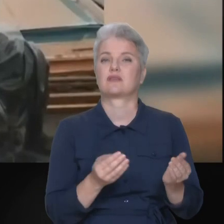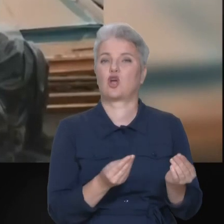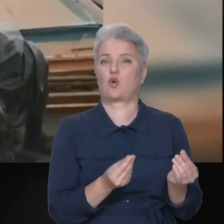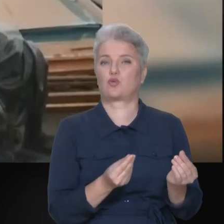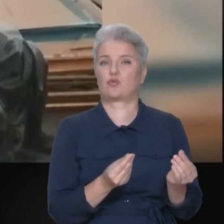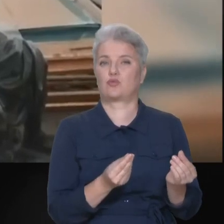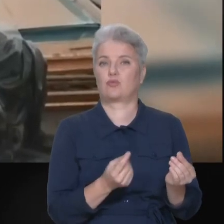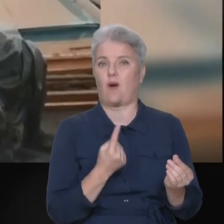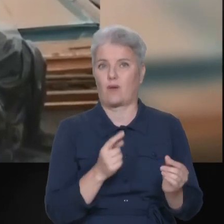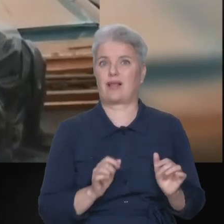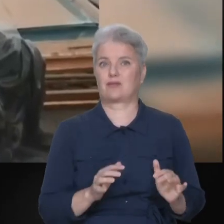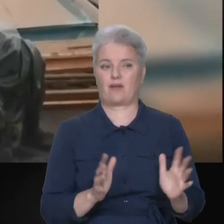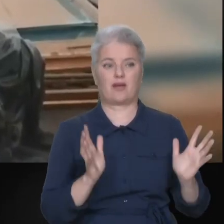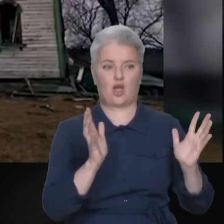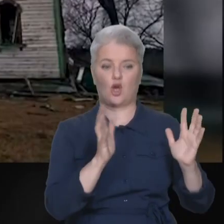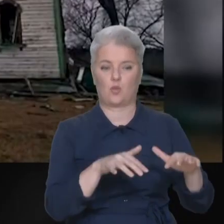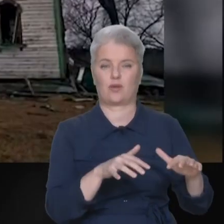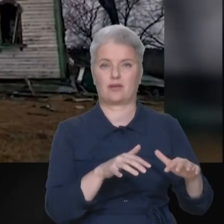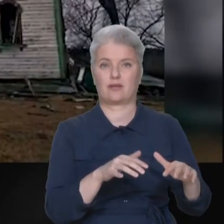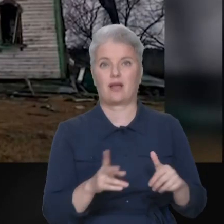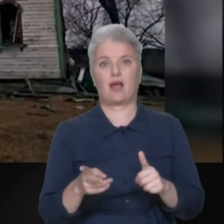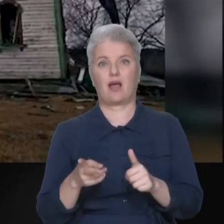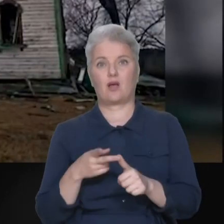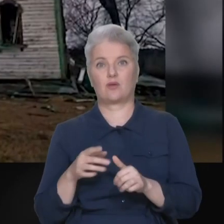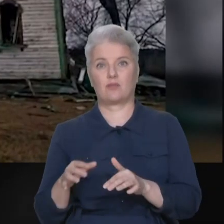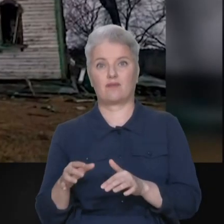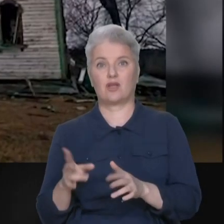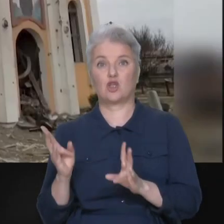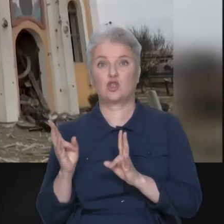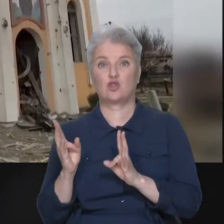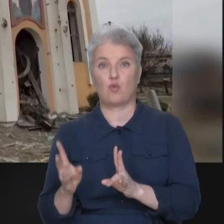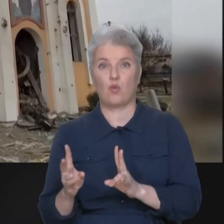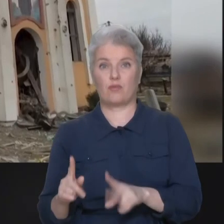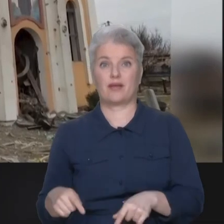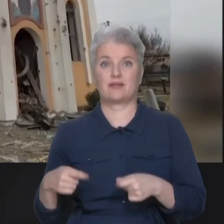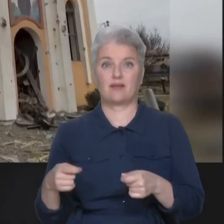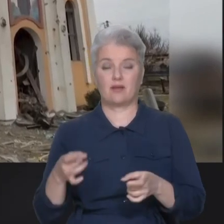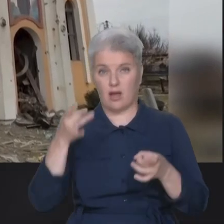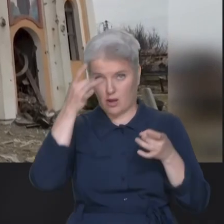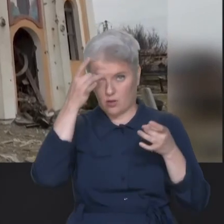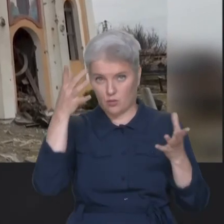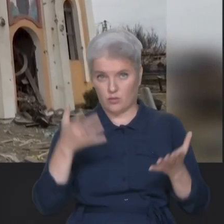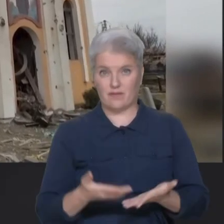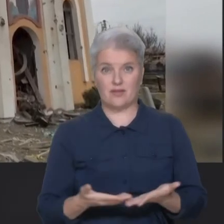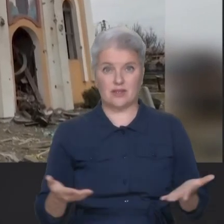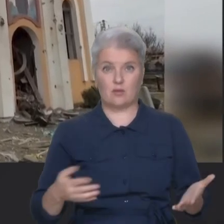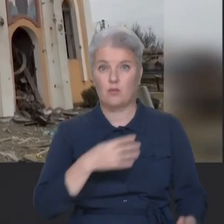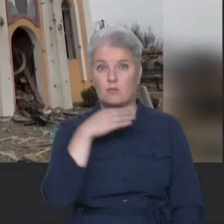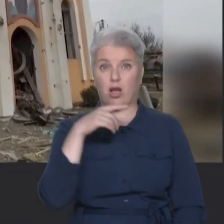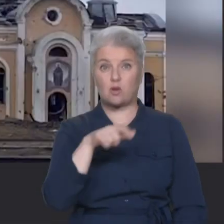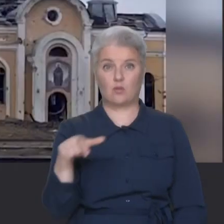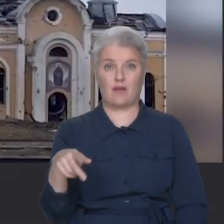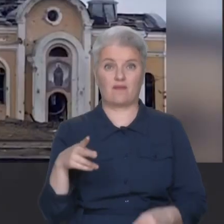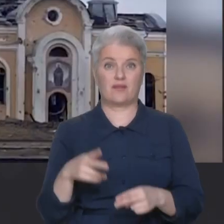тому що одна справа – руйнація, інша справа – шкода, яка завдана культурі в цілому. Багато людей втратили роботу,